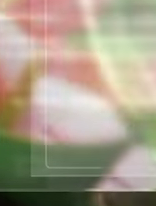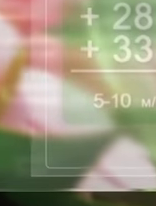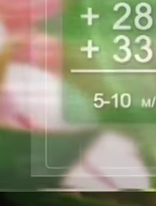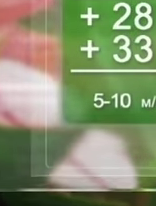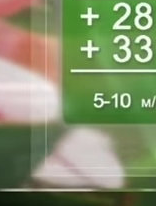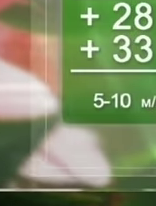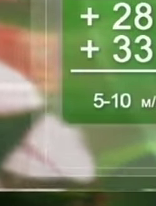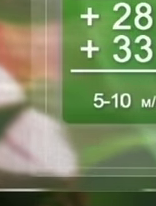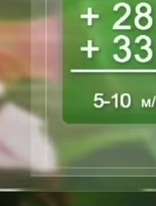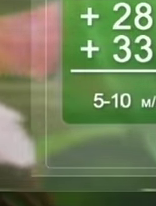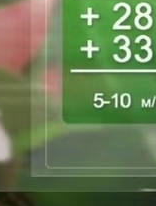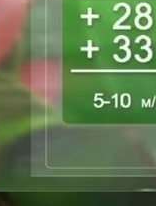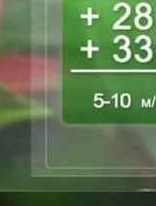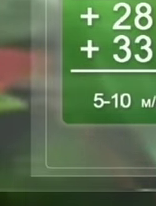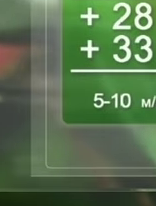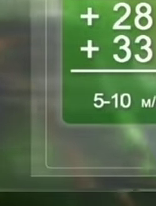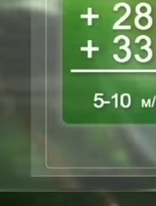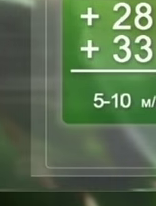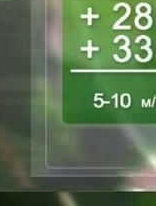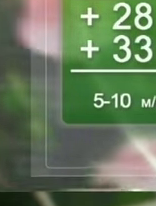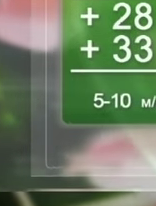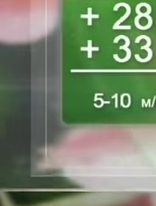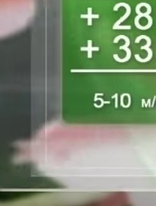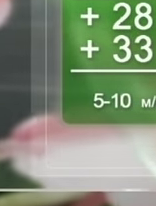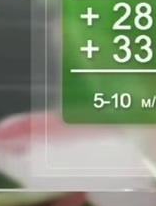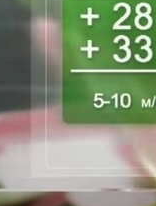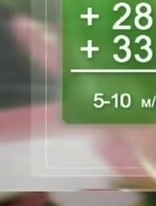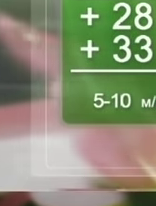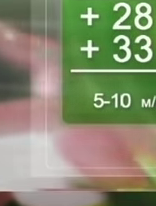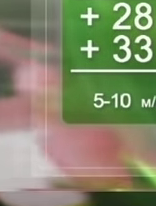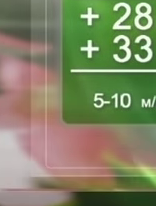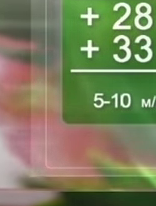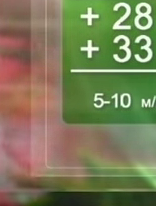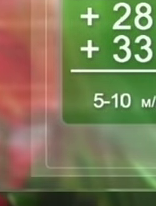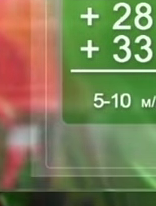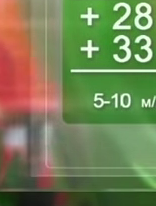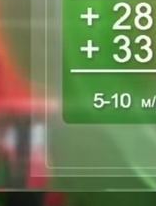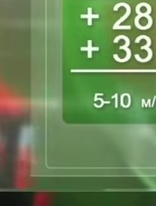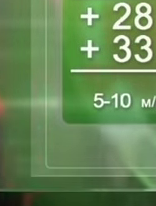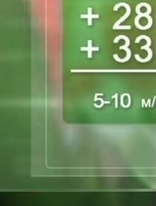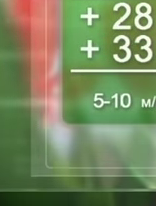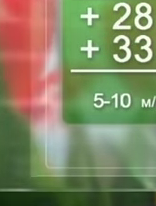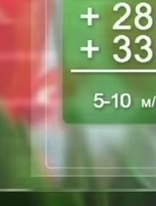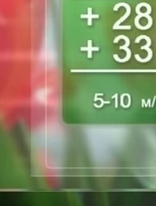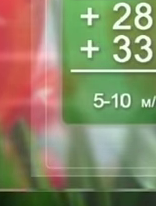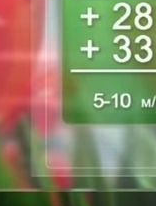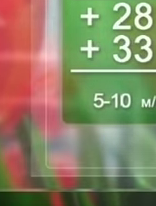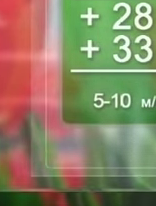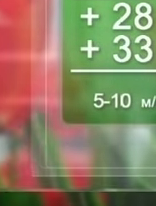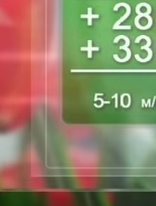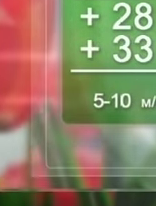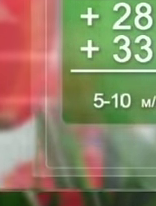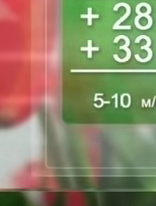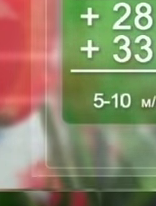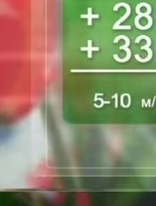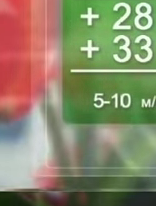нуля в день. У наступні три доби переважно без опадів. Синоптики прогнозують поступове підвищення температури вночі до 17-20 градусів,